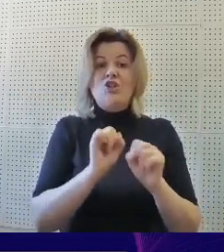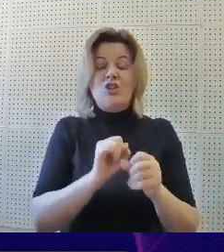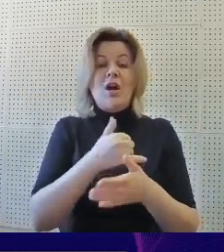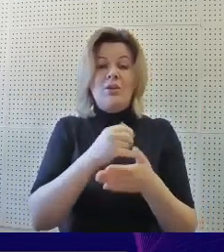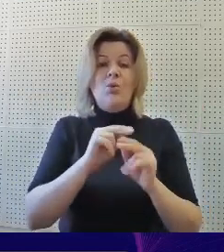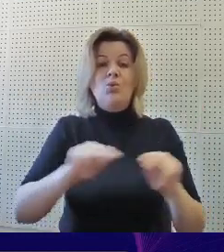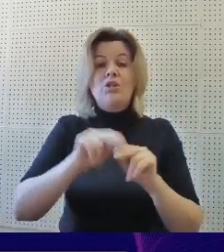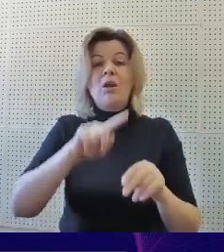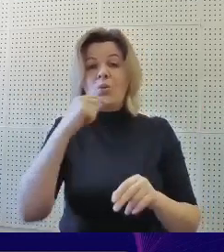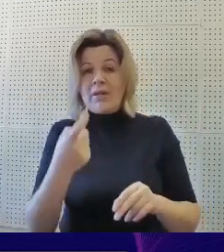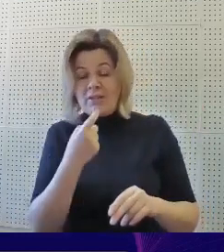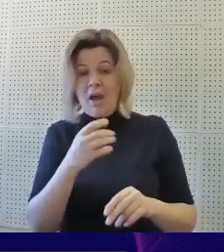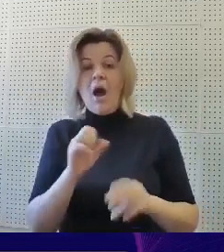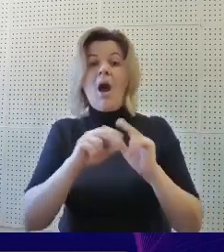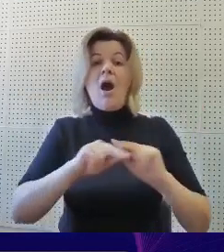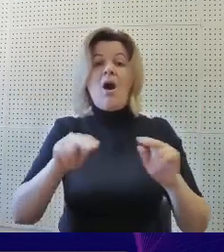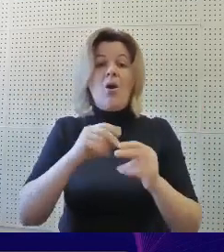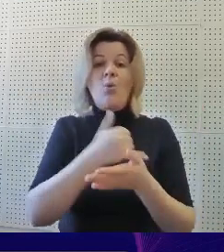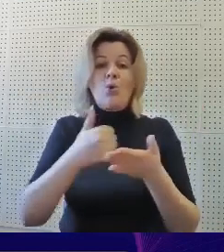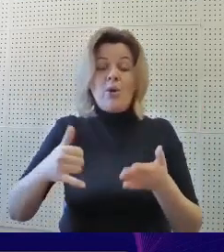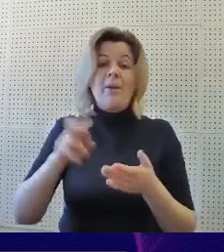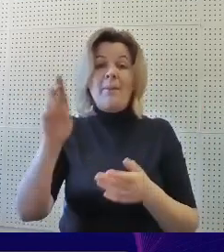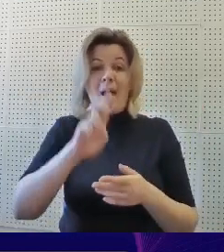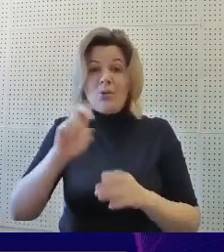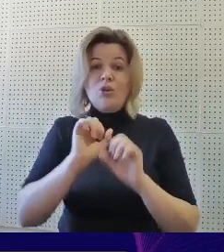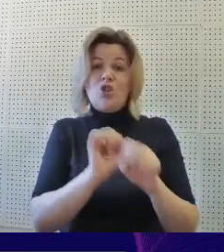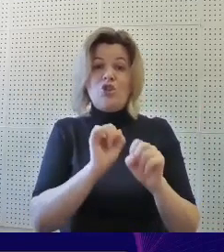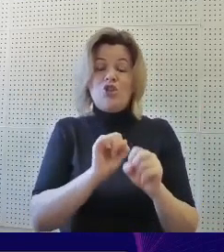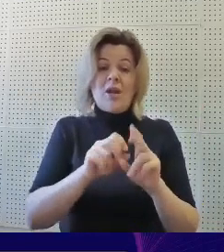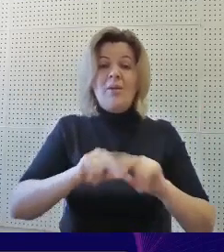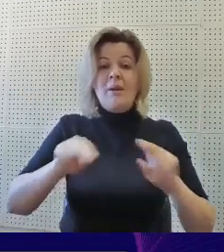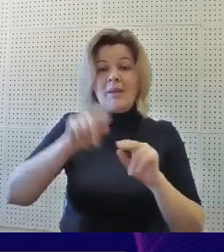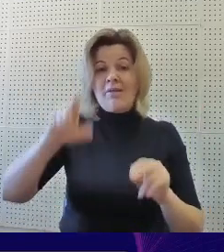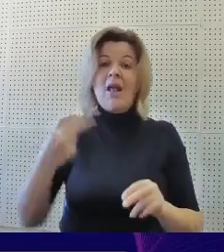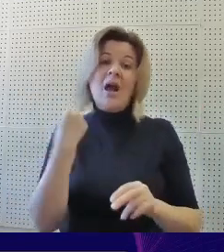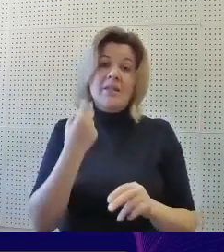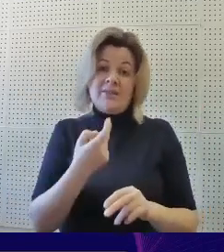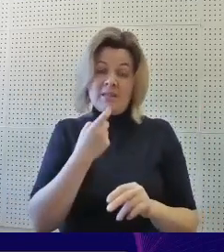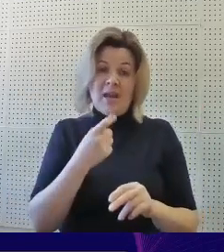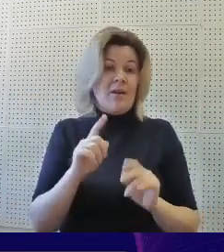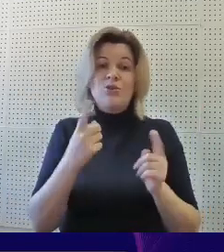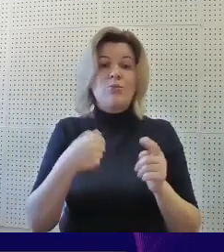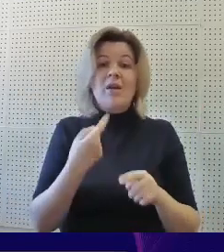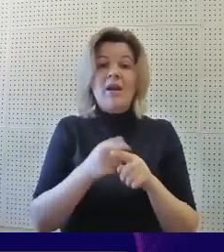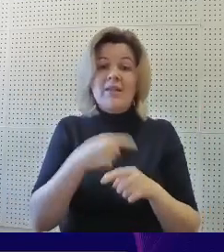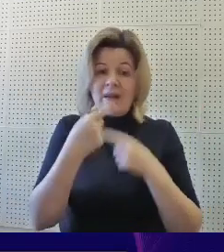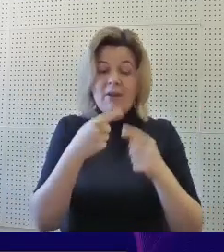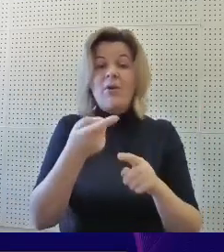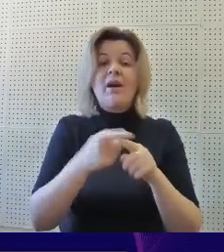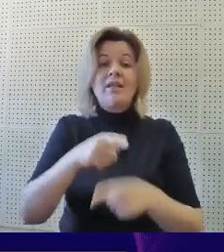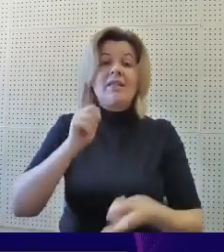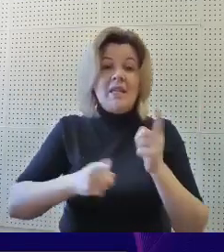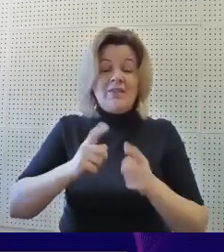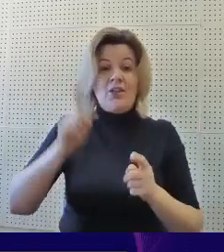защищал учитель английского языка. То есть, я это к чему говорю? Что это действительно универсальный методический инструмент,